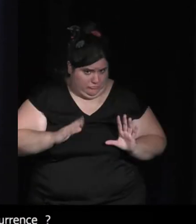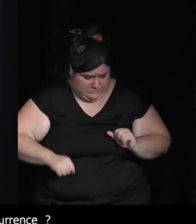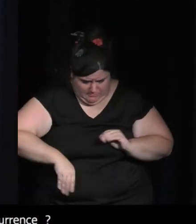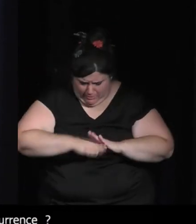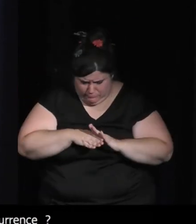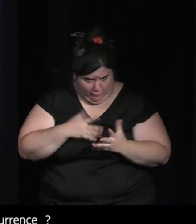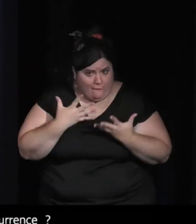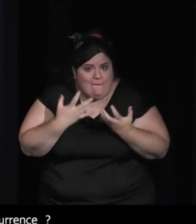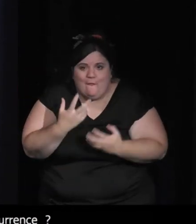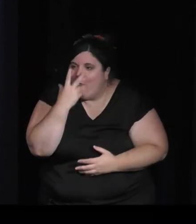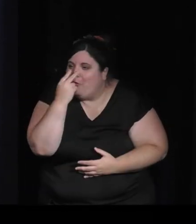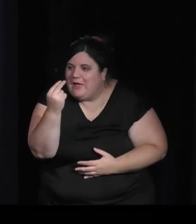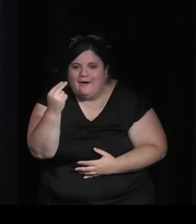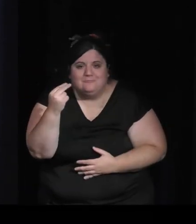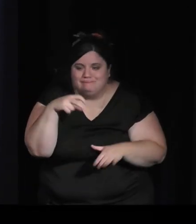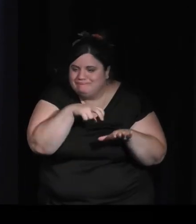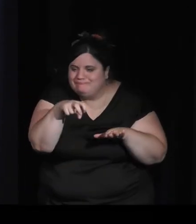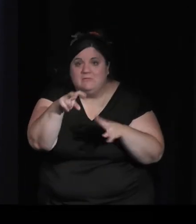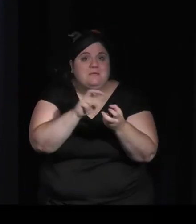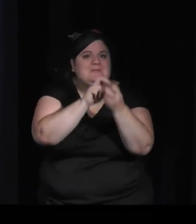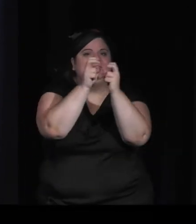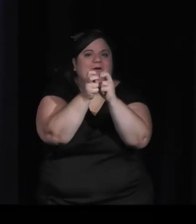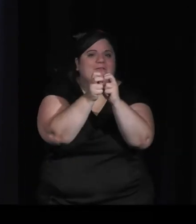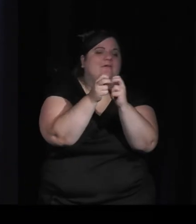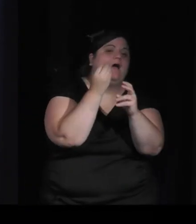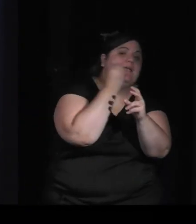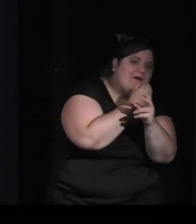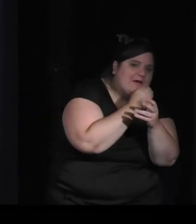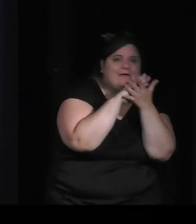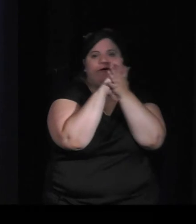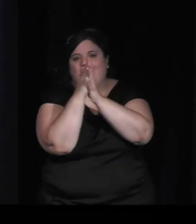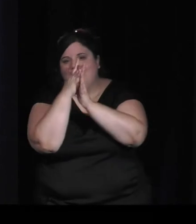où on va jouer un renard qui peut changer les saisons voilà donc c'est le pur côté